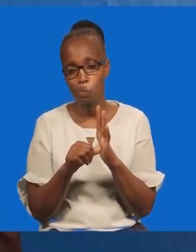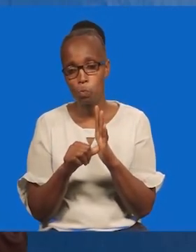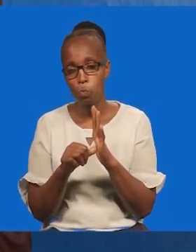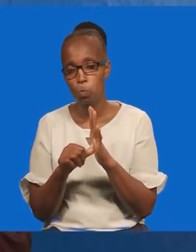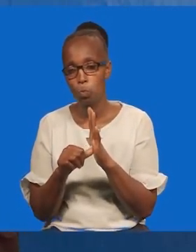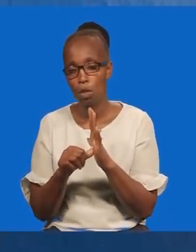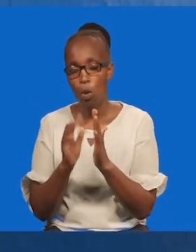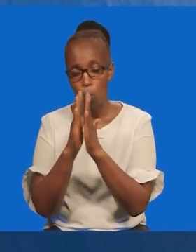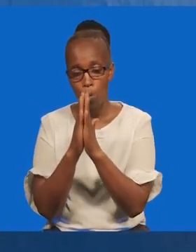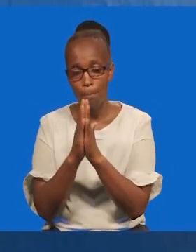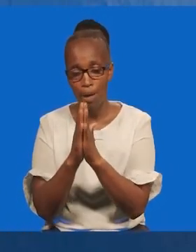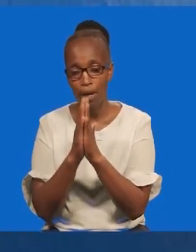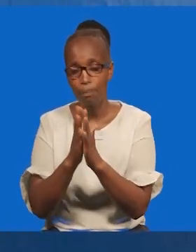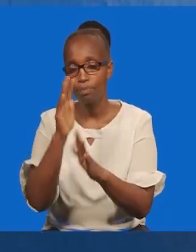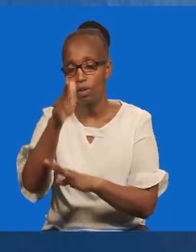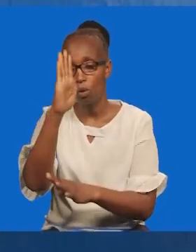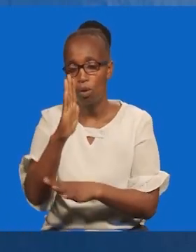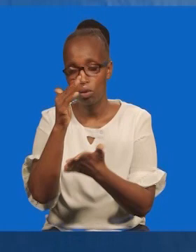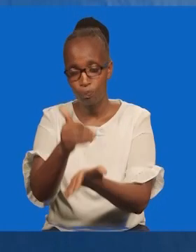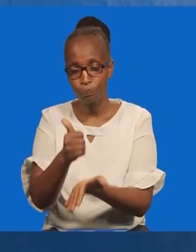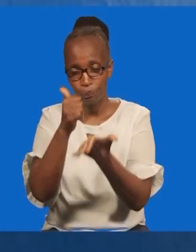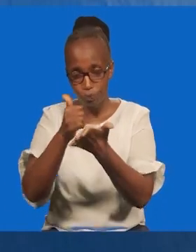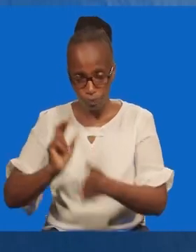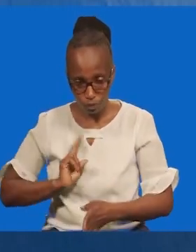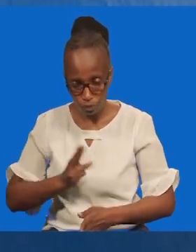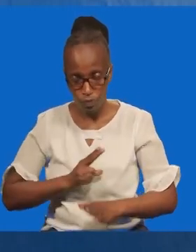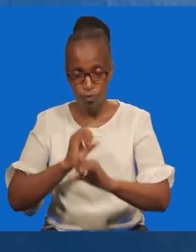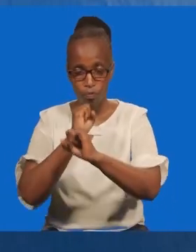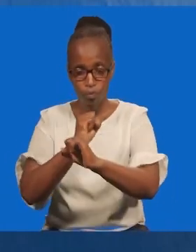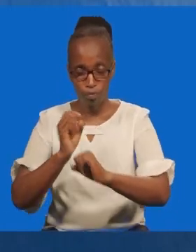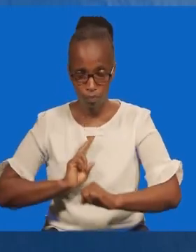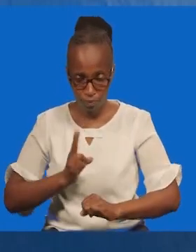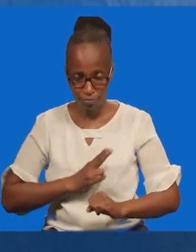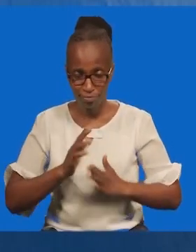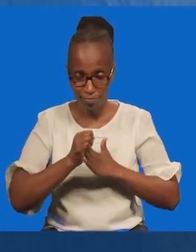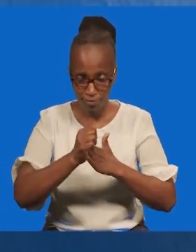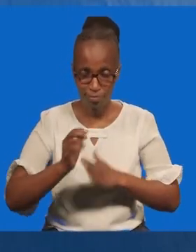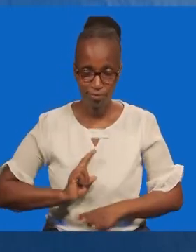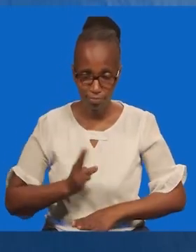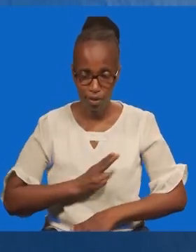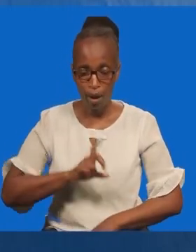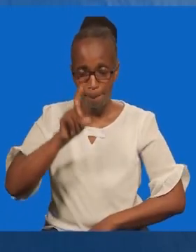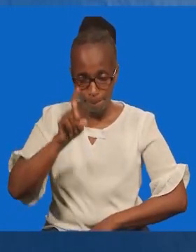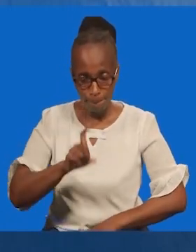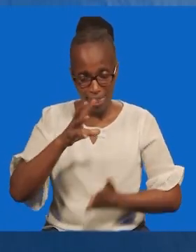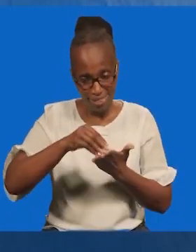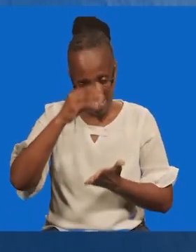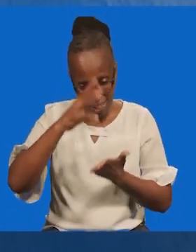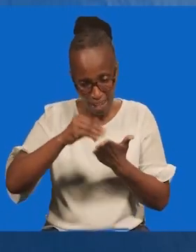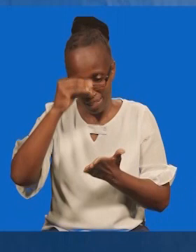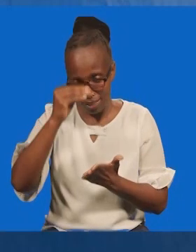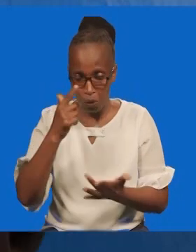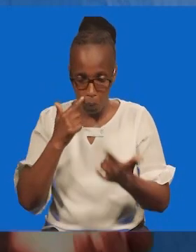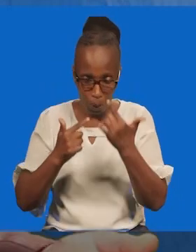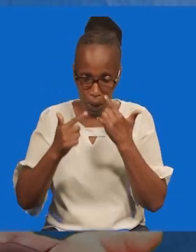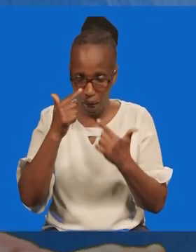Ama katika ile matatizo. Bwana atusaidia. Bwana atulinde. Na atuongoze. Na tujifuze kumlilia mungu.